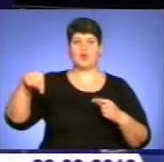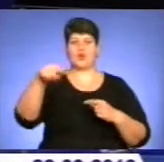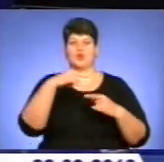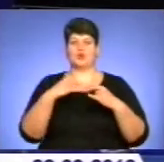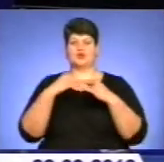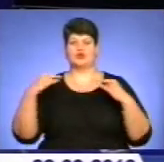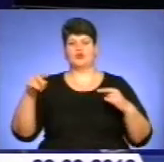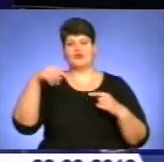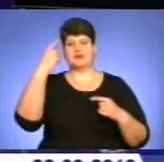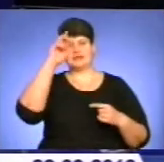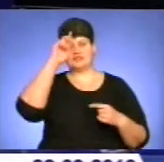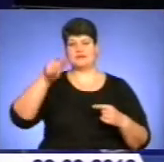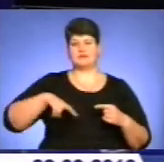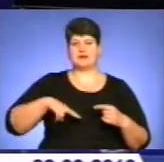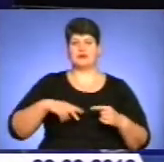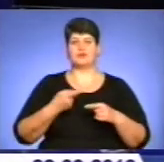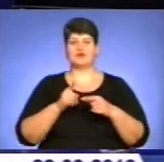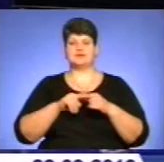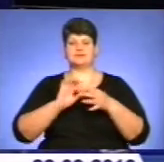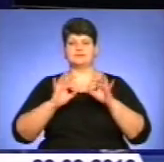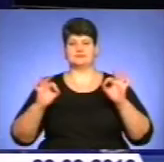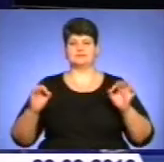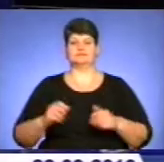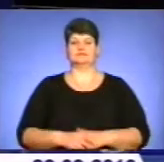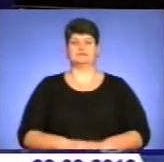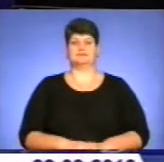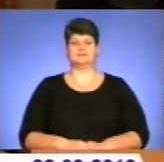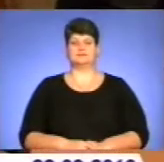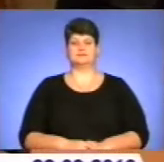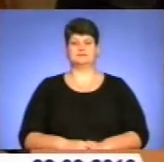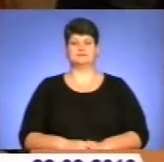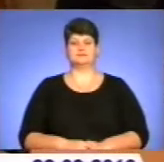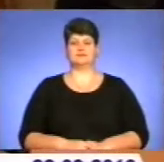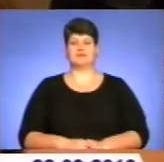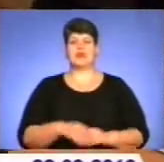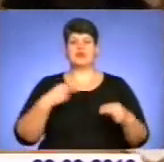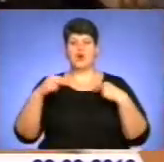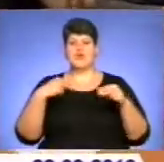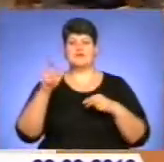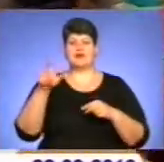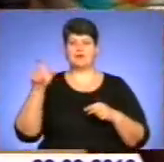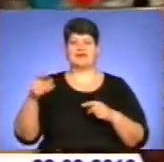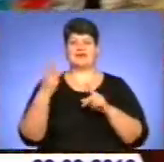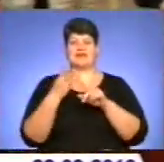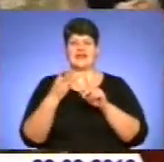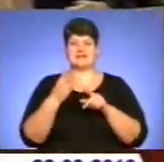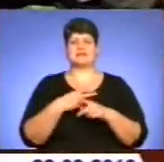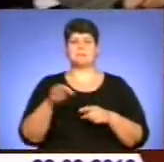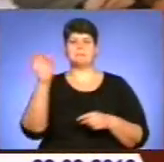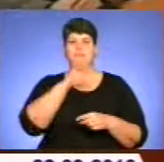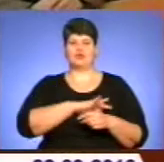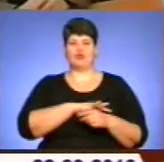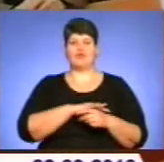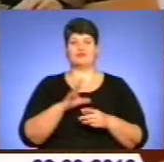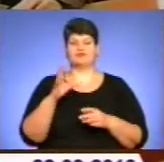обласній державній адміністрації. Докладніше розповість Анжела Шова. Торгівля людьми – третій за прибутковістю злочинний бізнес